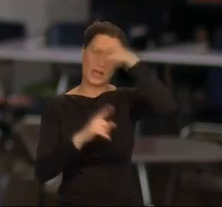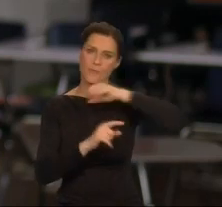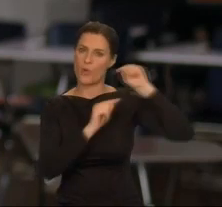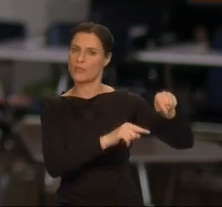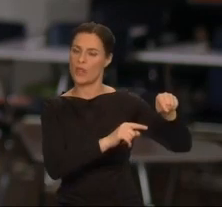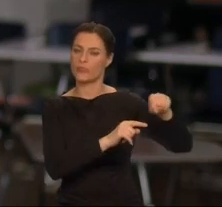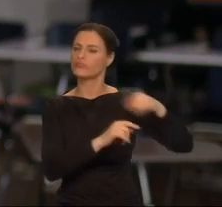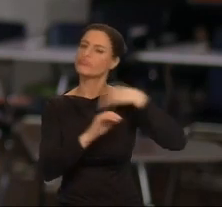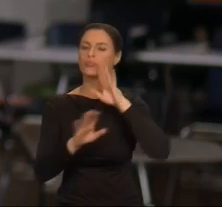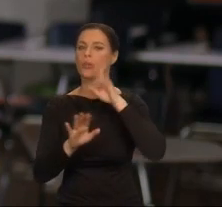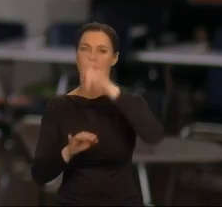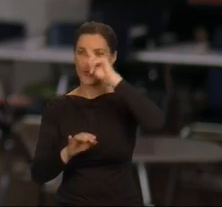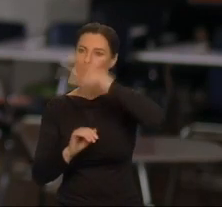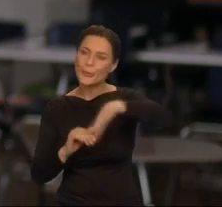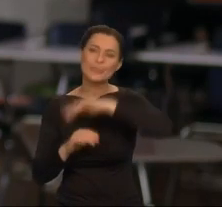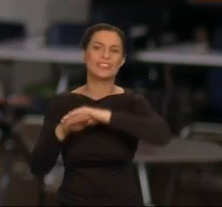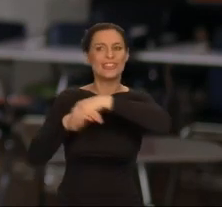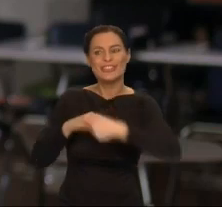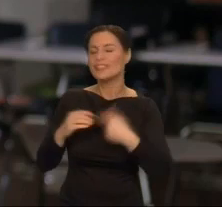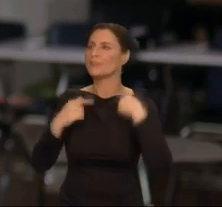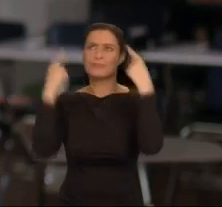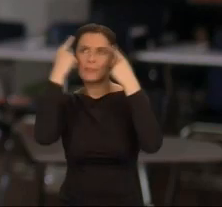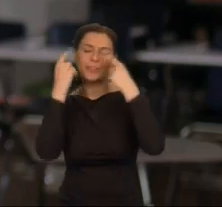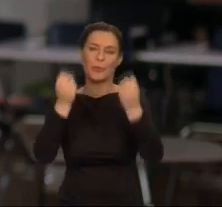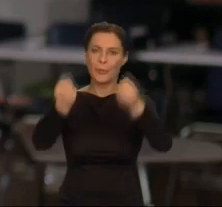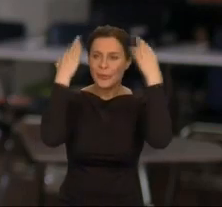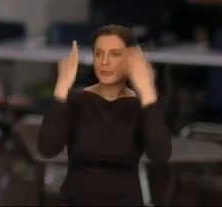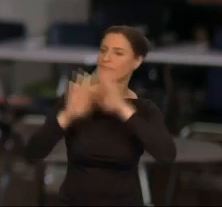jednym z tych, którzy zostają, starają się o nim nie myśleć i żyją szczęśliwie.